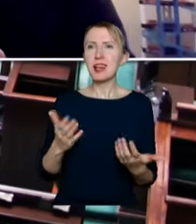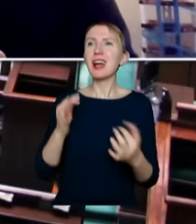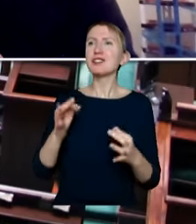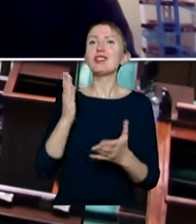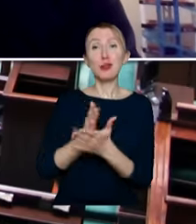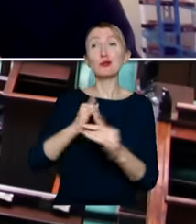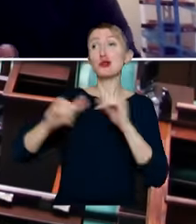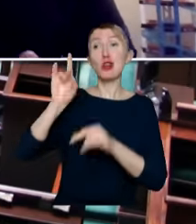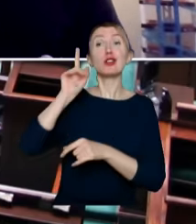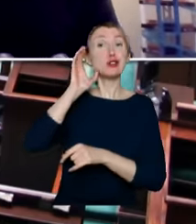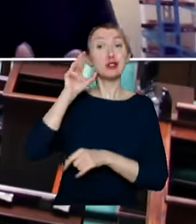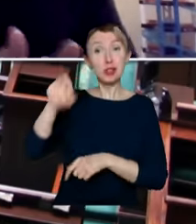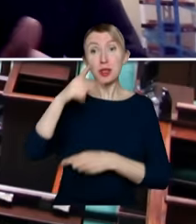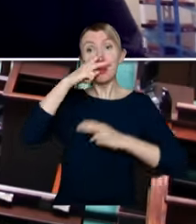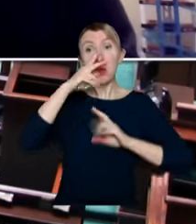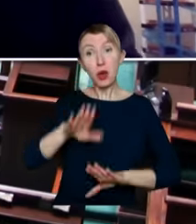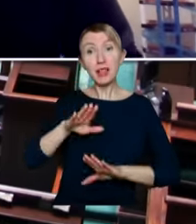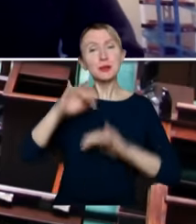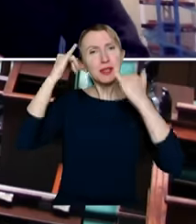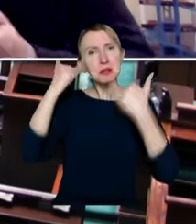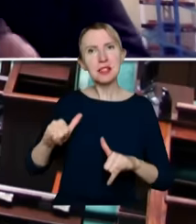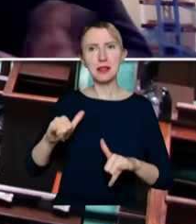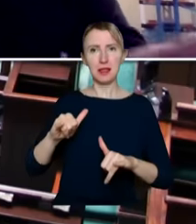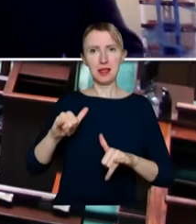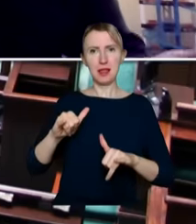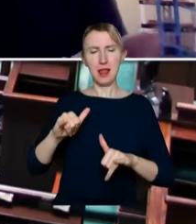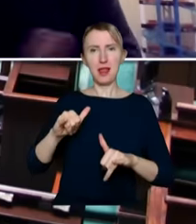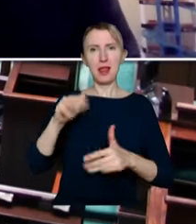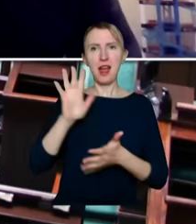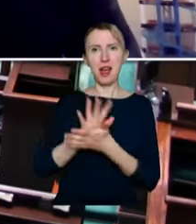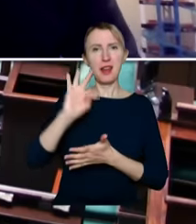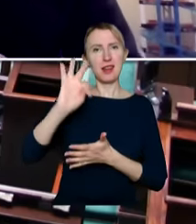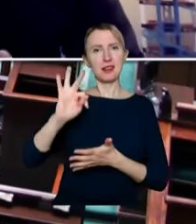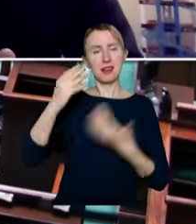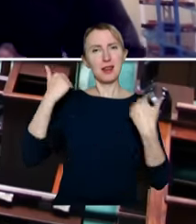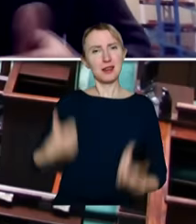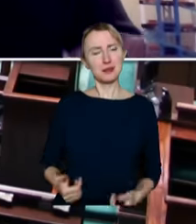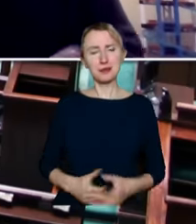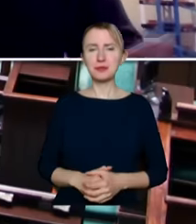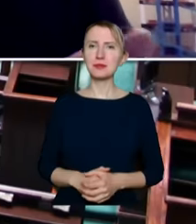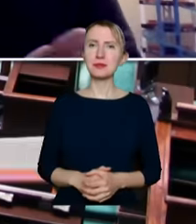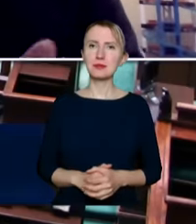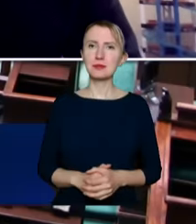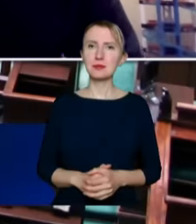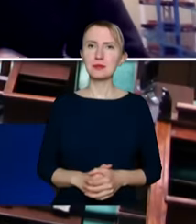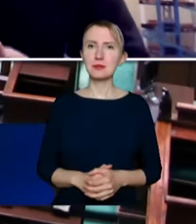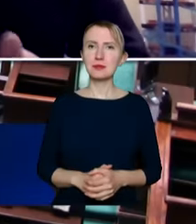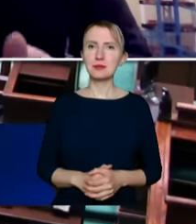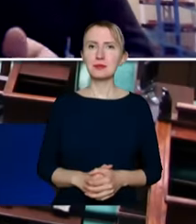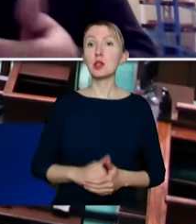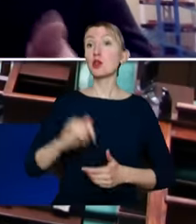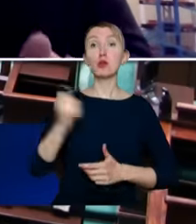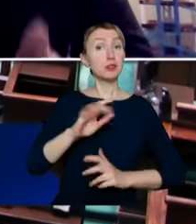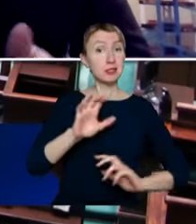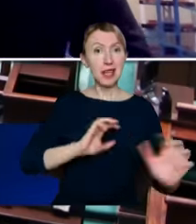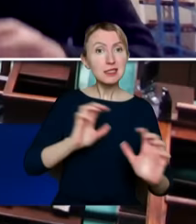naprawdę pokazuje zupełnie inny obraz swojej osoby, która musi zastraszyć, musi